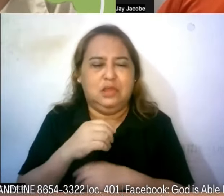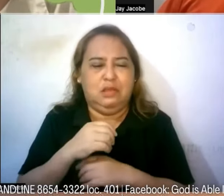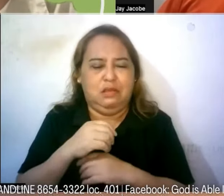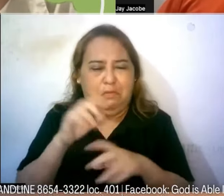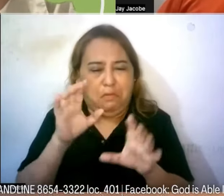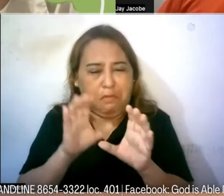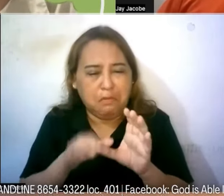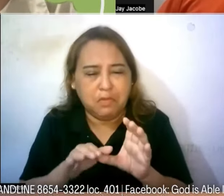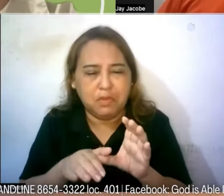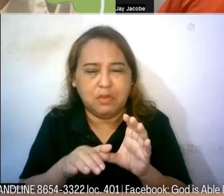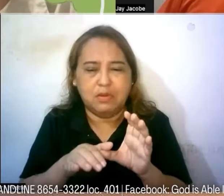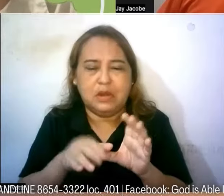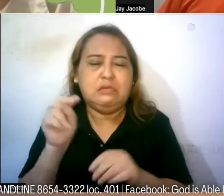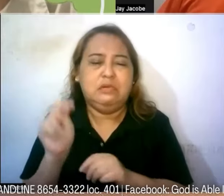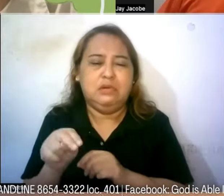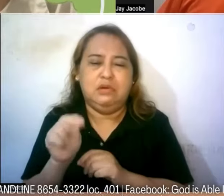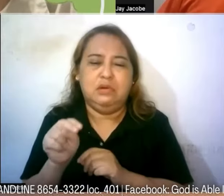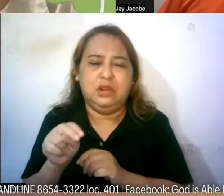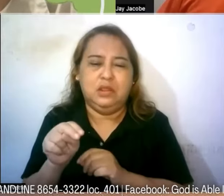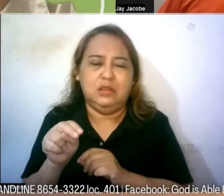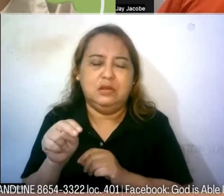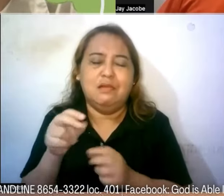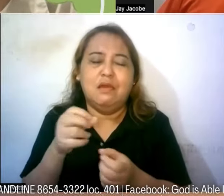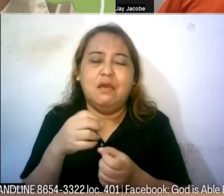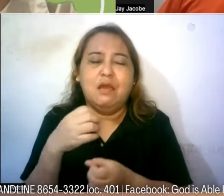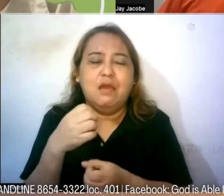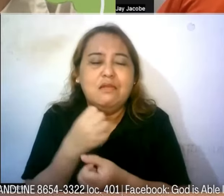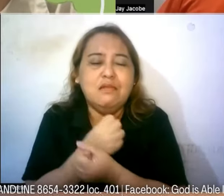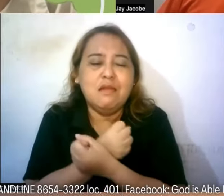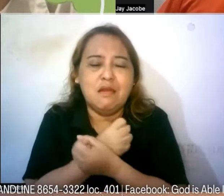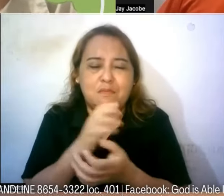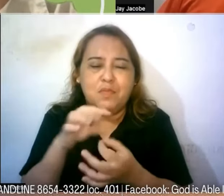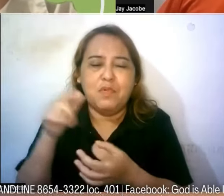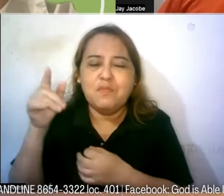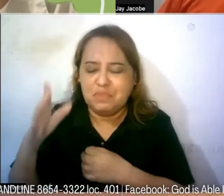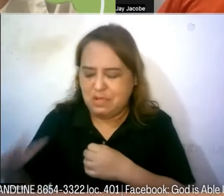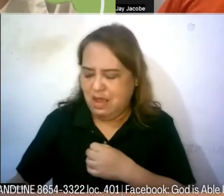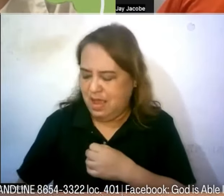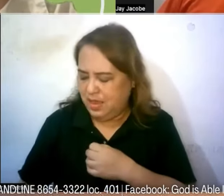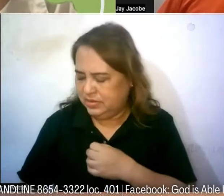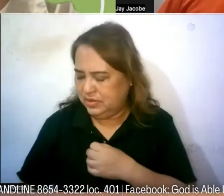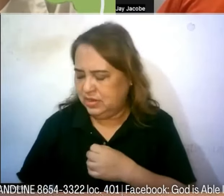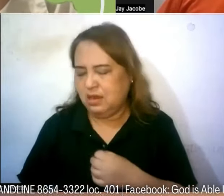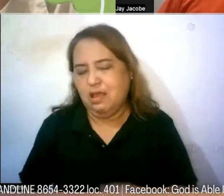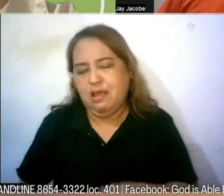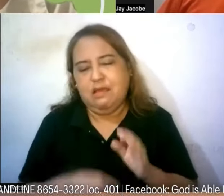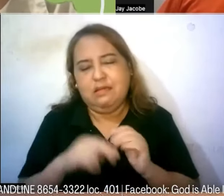sa atin na kailangan natin ang pagmamahal ng Diyos na available through Jesus at kailangan natin